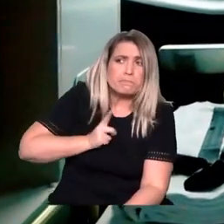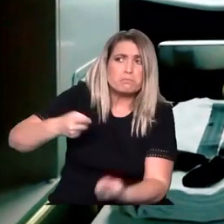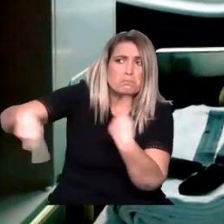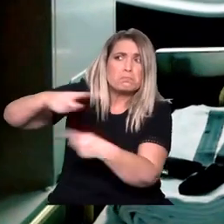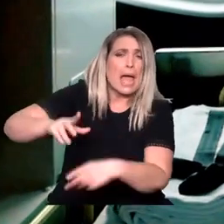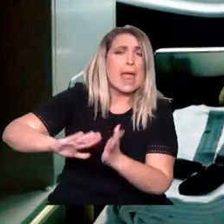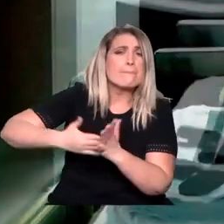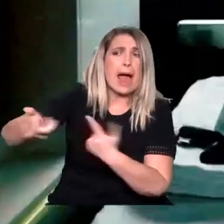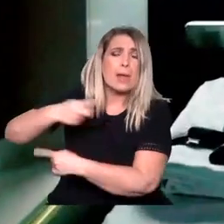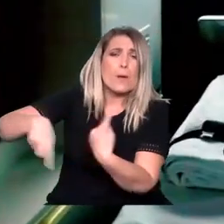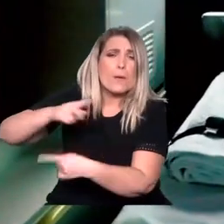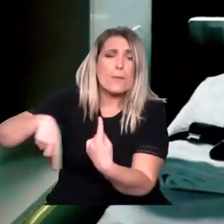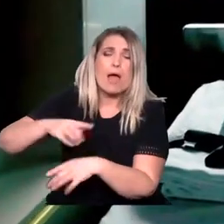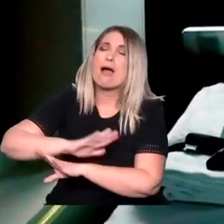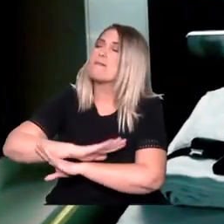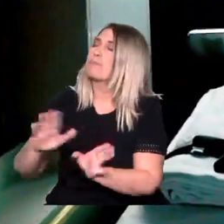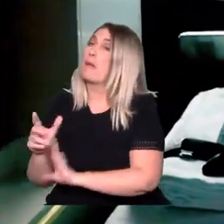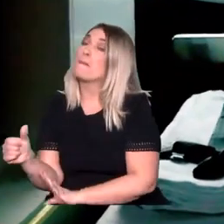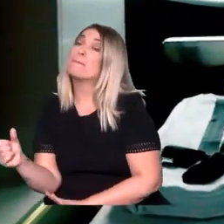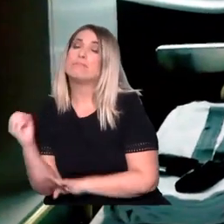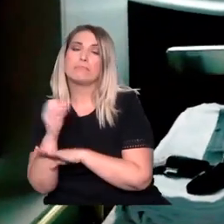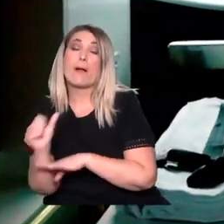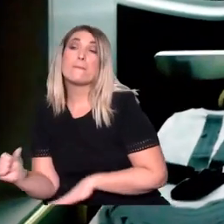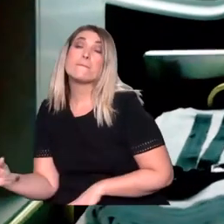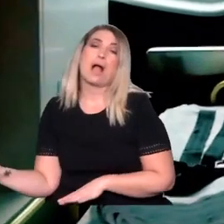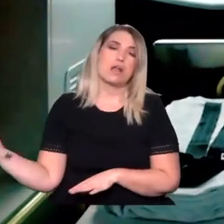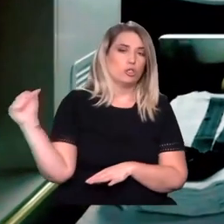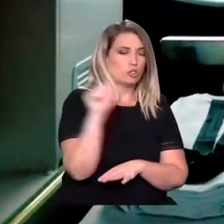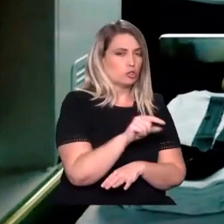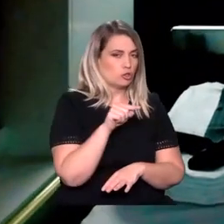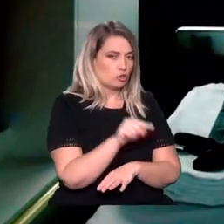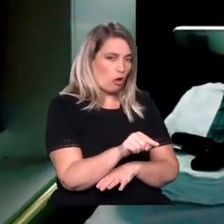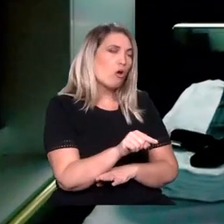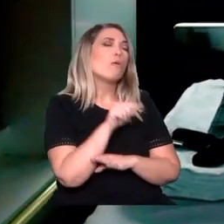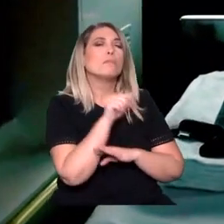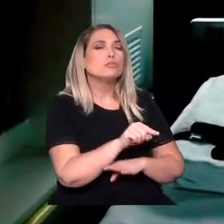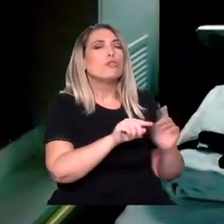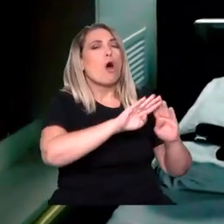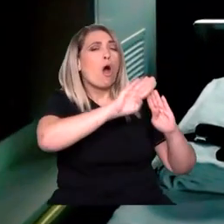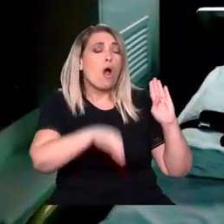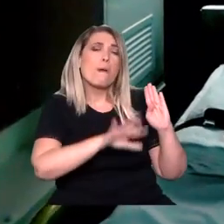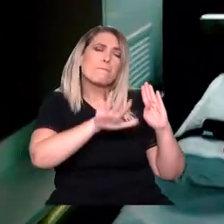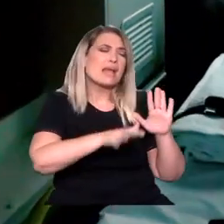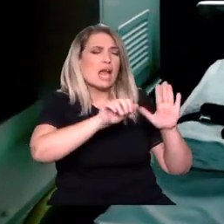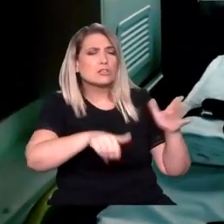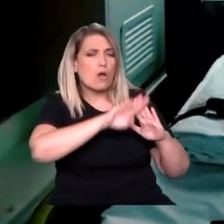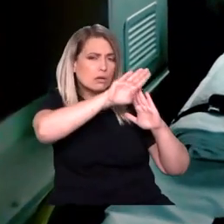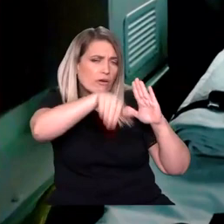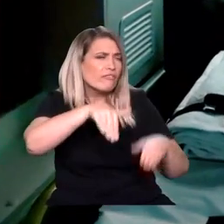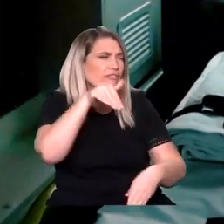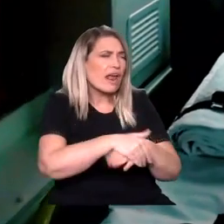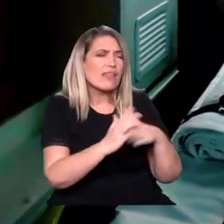γύρω στις 11 το βράδυ πλέον τους ενημερώνουν ότι είναι έτοιμοι να φύγουν για Ρόδο. Όμως, ο άνθρωπος ενώ